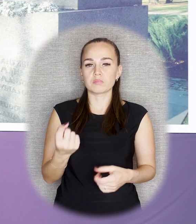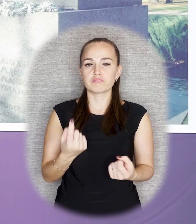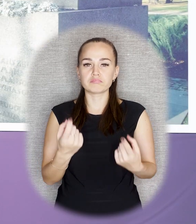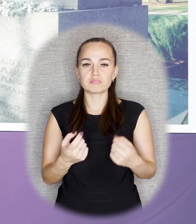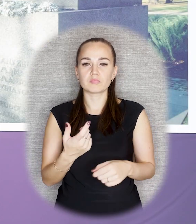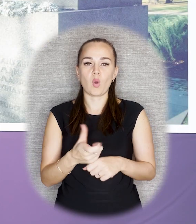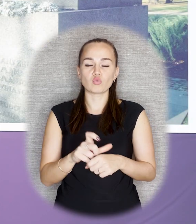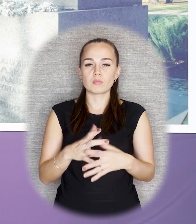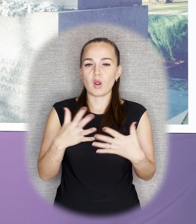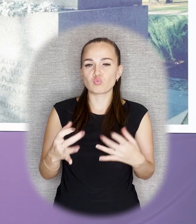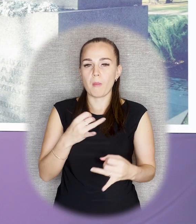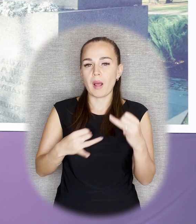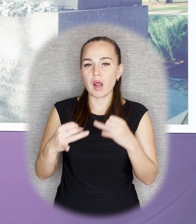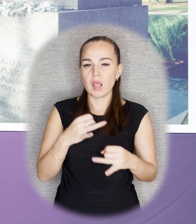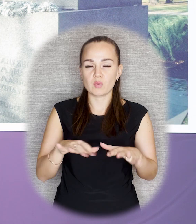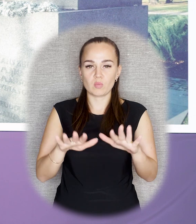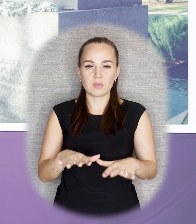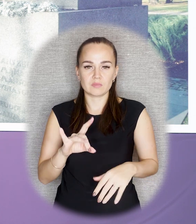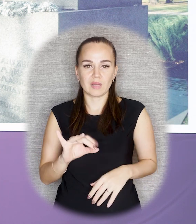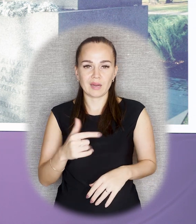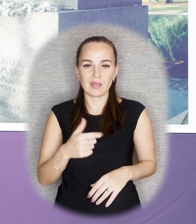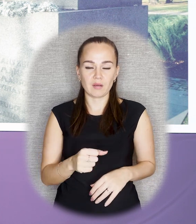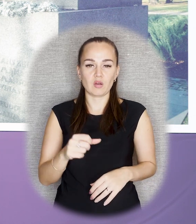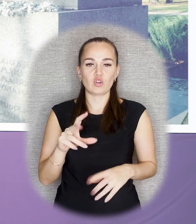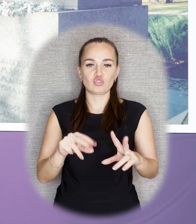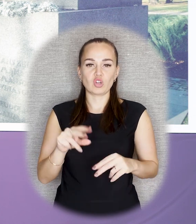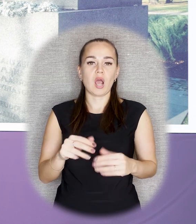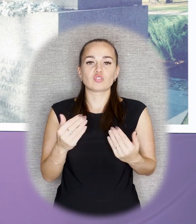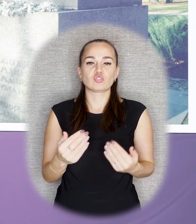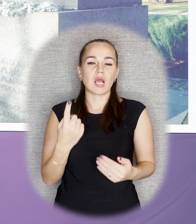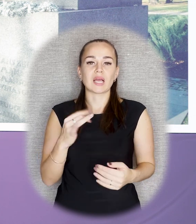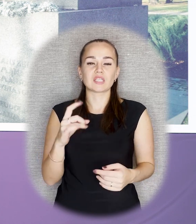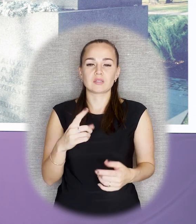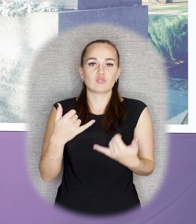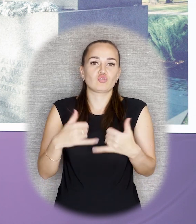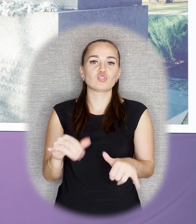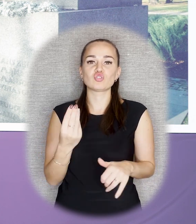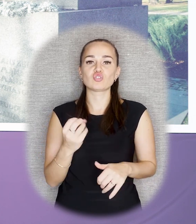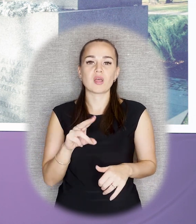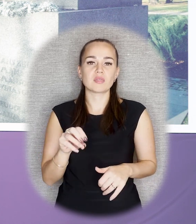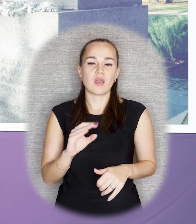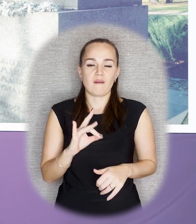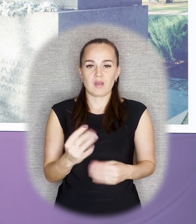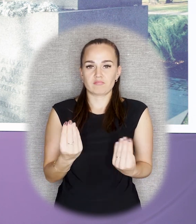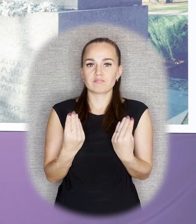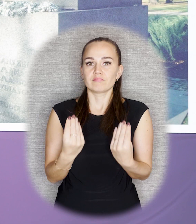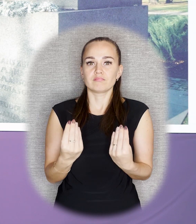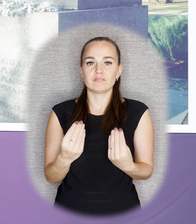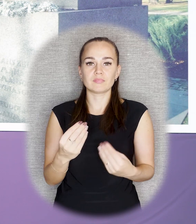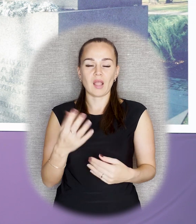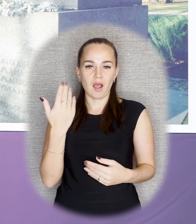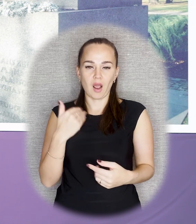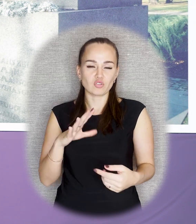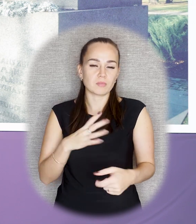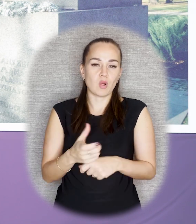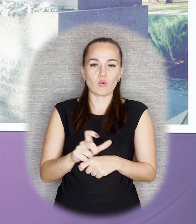Он вызвал большую полемику в Риге. Сейчас считается, опять же, одним из шедевров латвийской скульптурной школы, но в тот момент выглядело